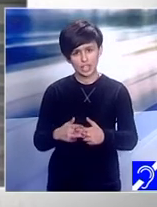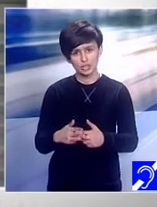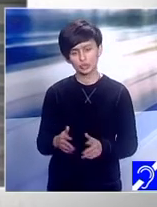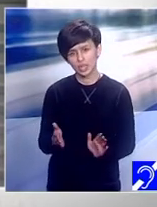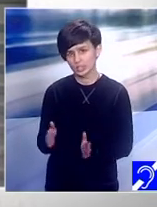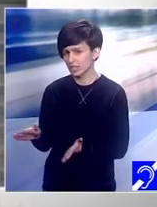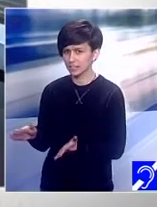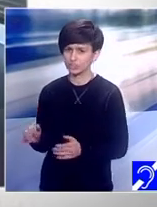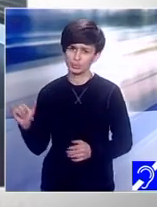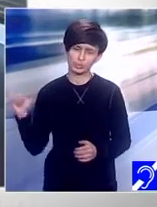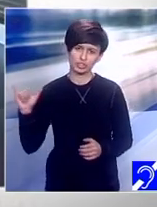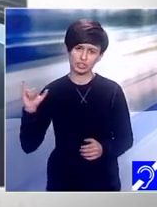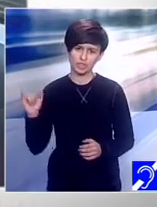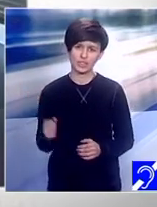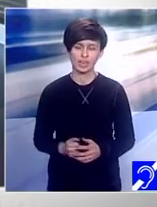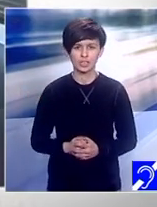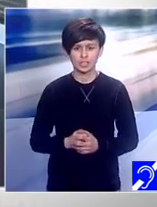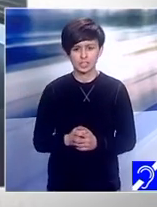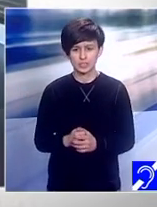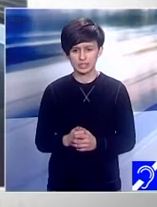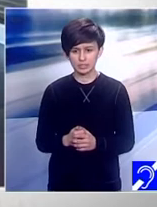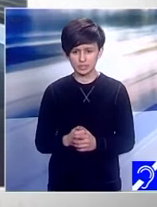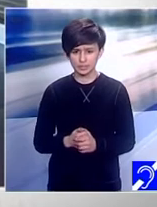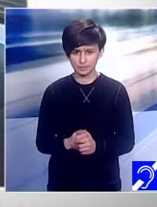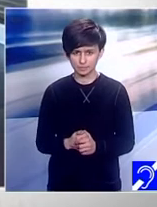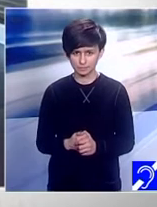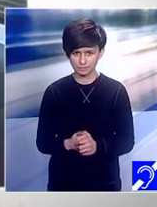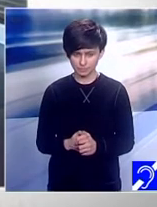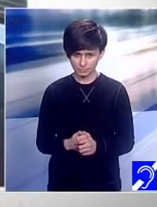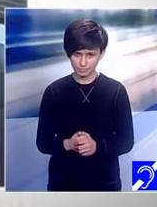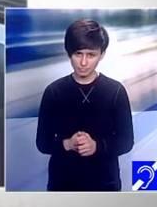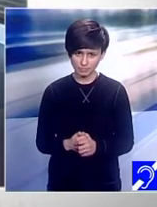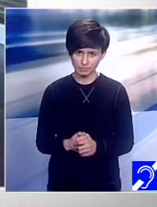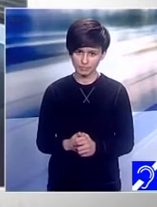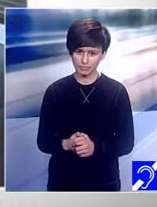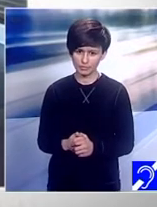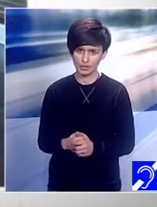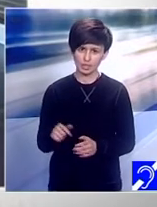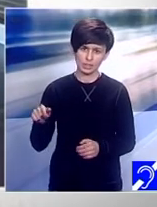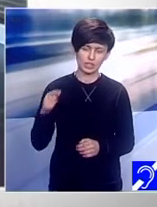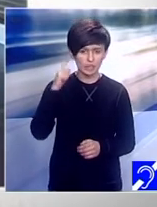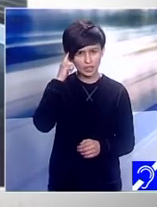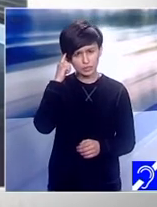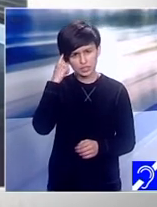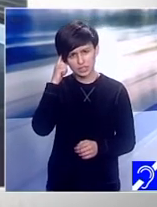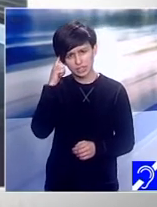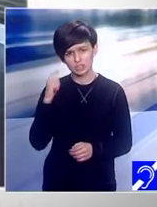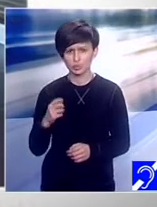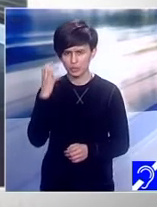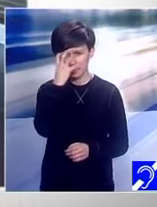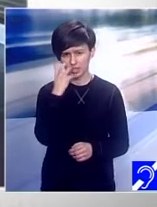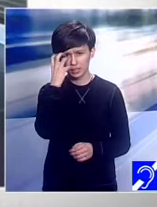momentelor pe care le numeai de neîncredere sau poate de cumpănă prin care ai trecut?